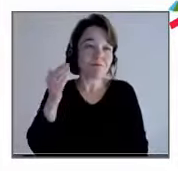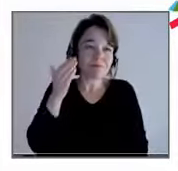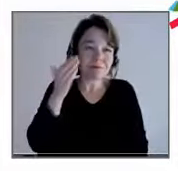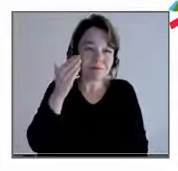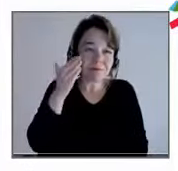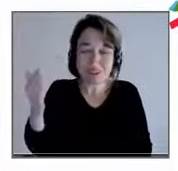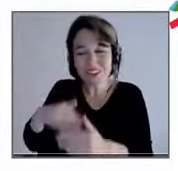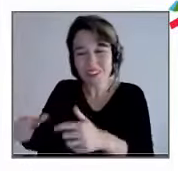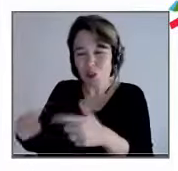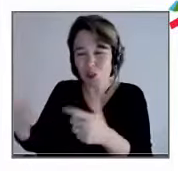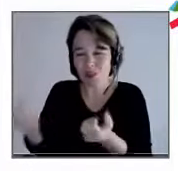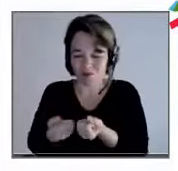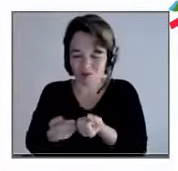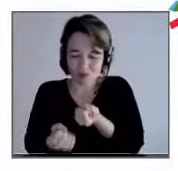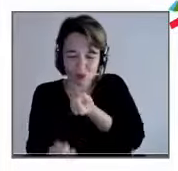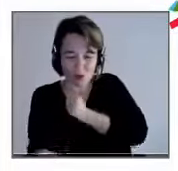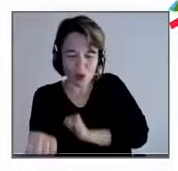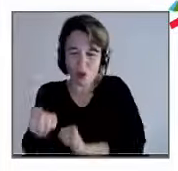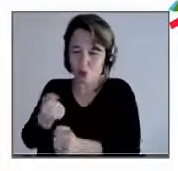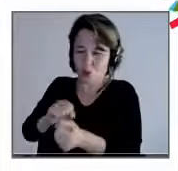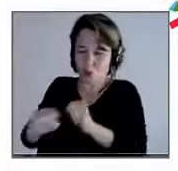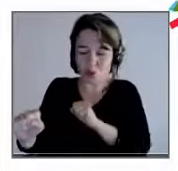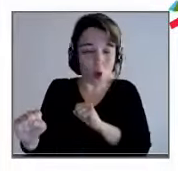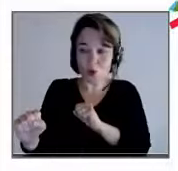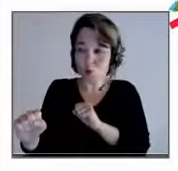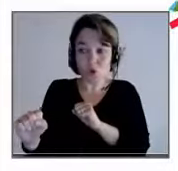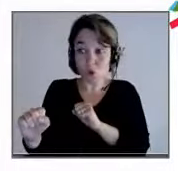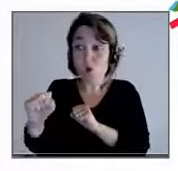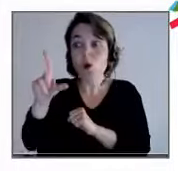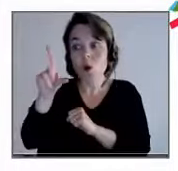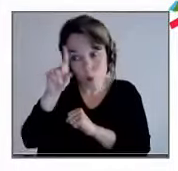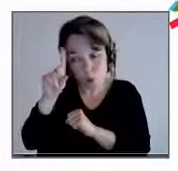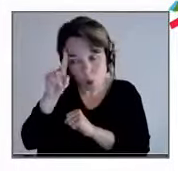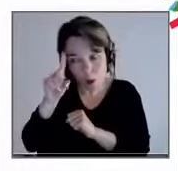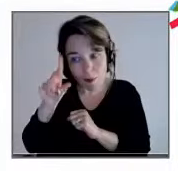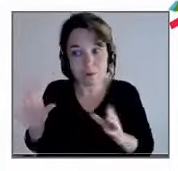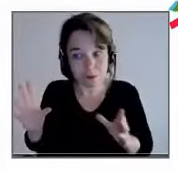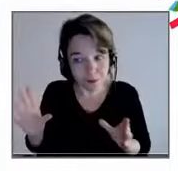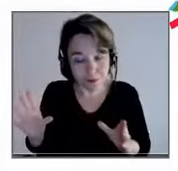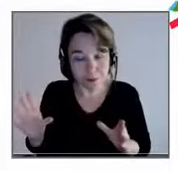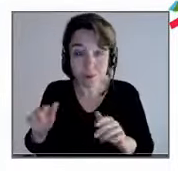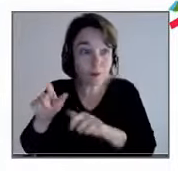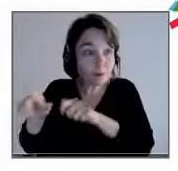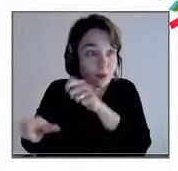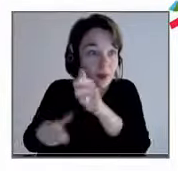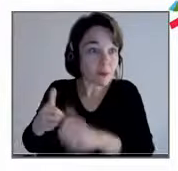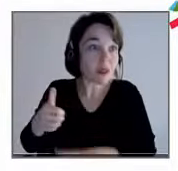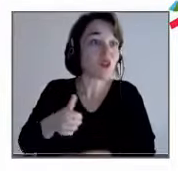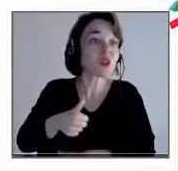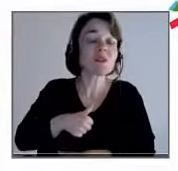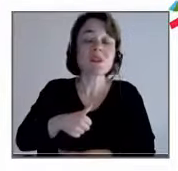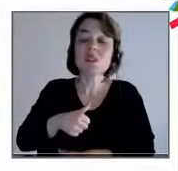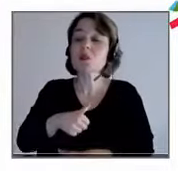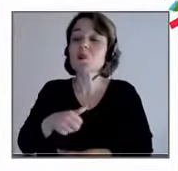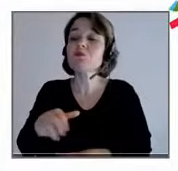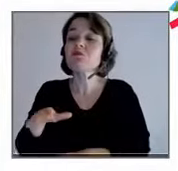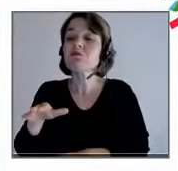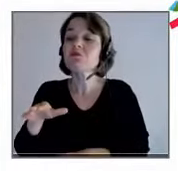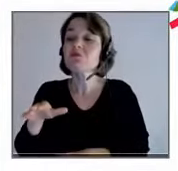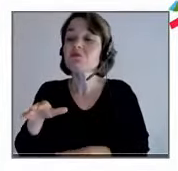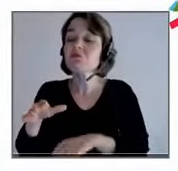c'est à la fois quand vous avez des individus qui sont tellement rejetés, là on retrouve aussi la question du sens qu'évoquait